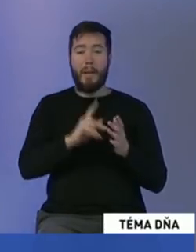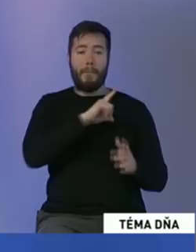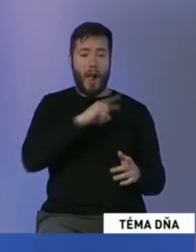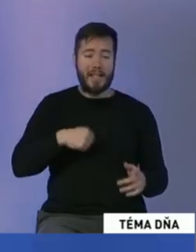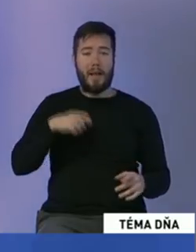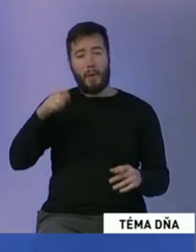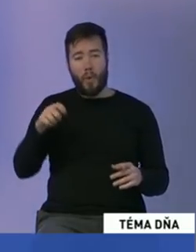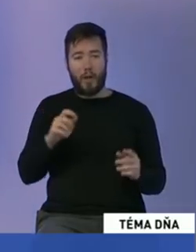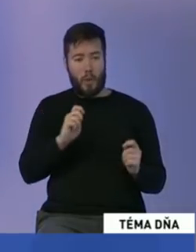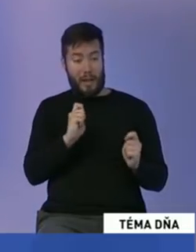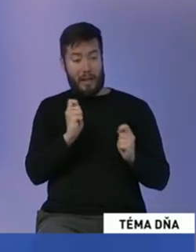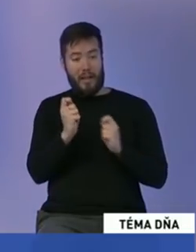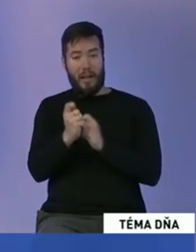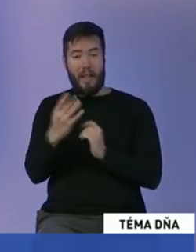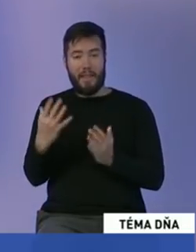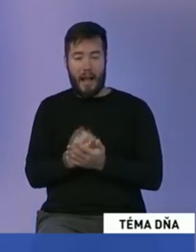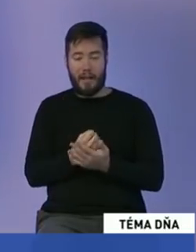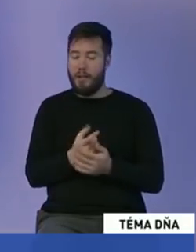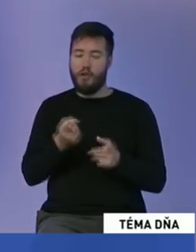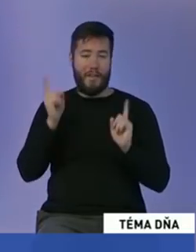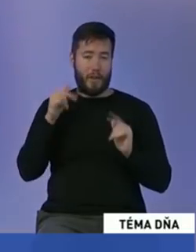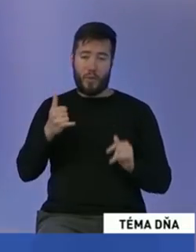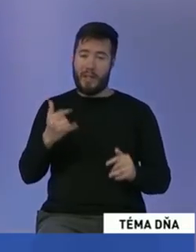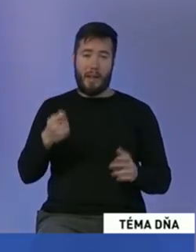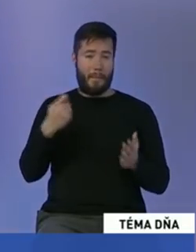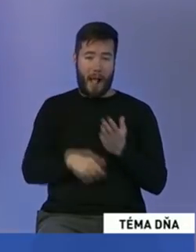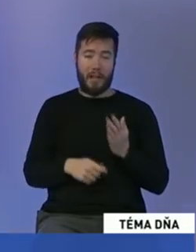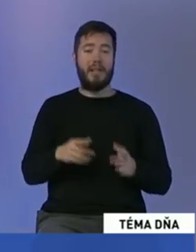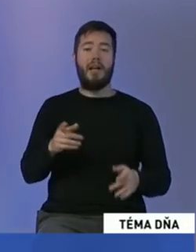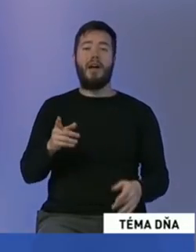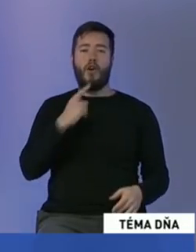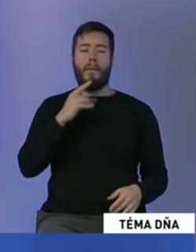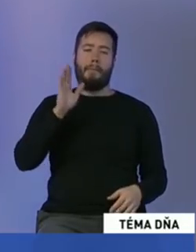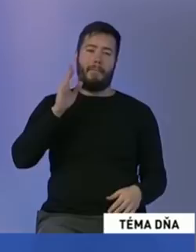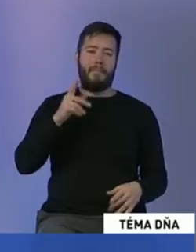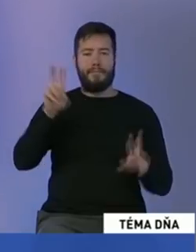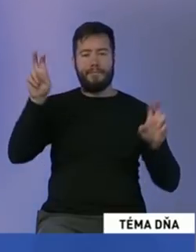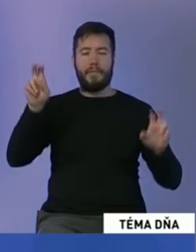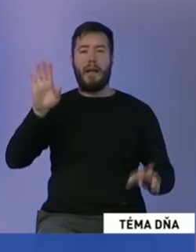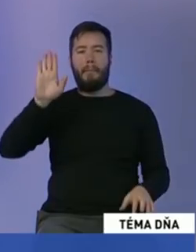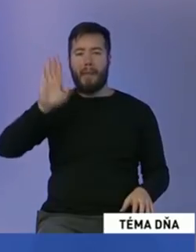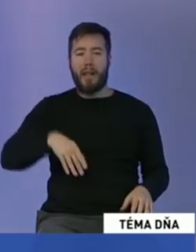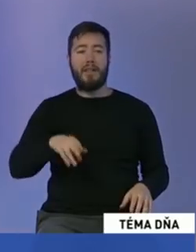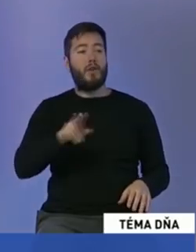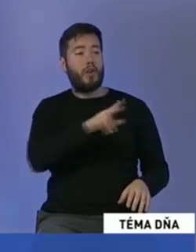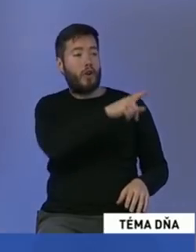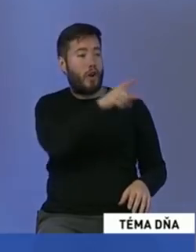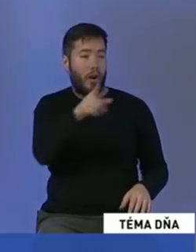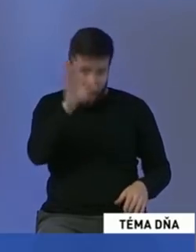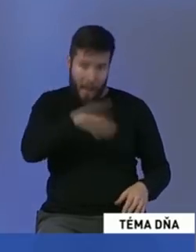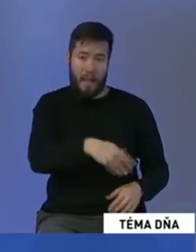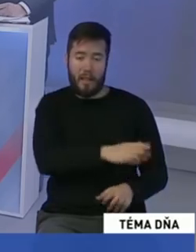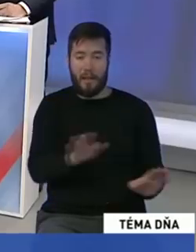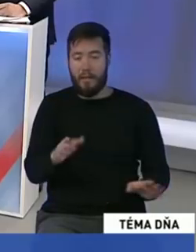Čiže dnes na Slovensku patrí, jasne platí, padni komu padni. Čiže v tomto smere ja som spokojný. Dobre, ale Peter